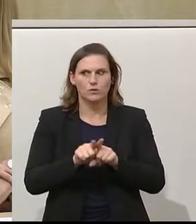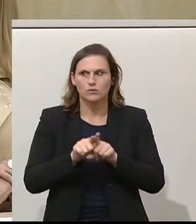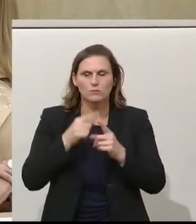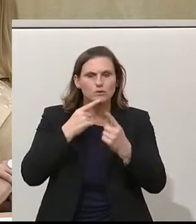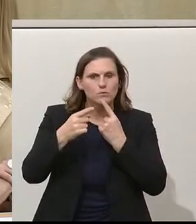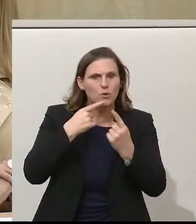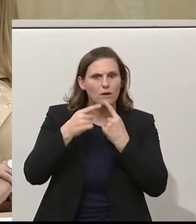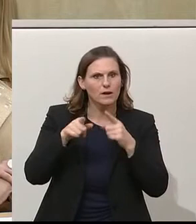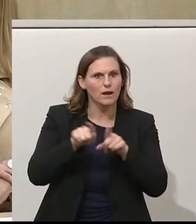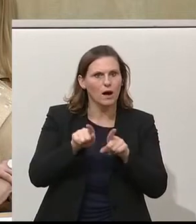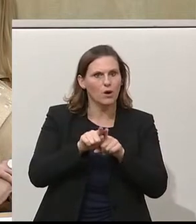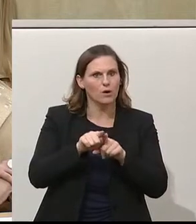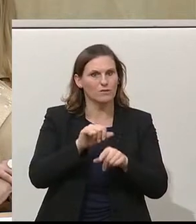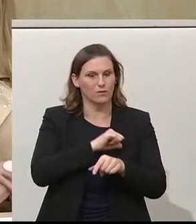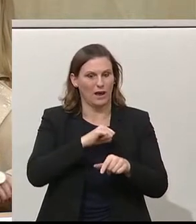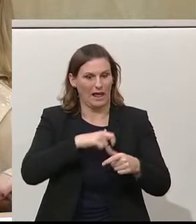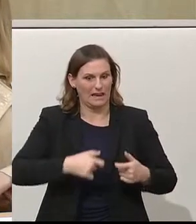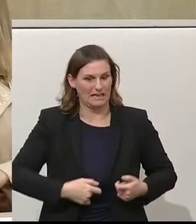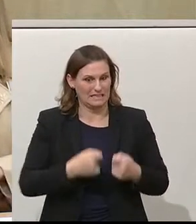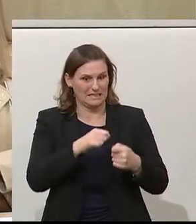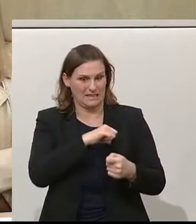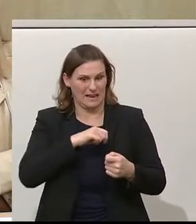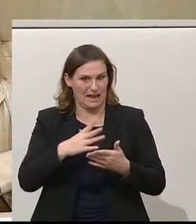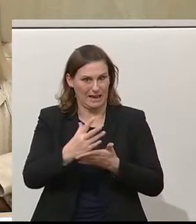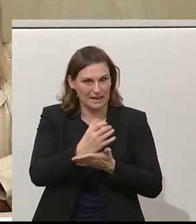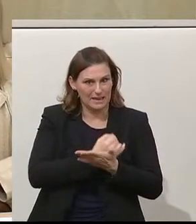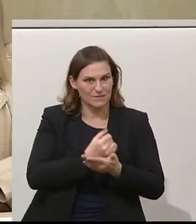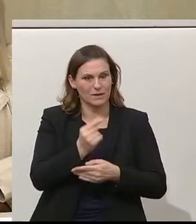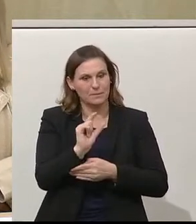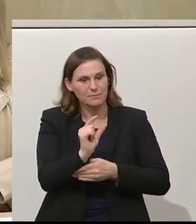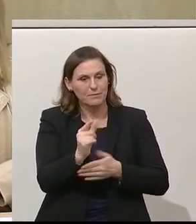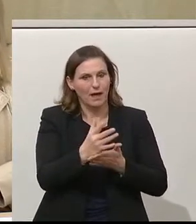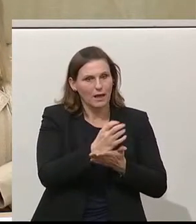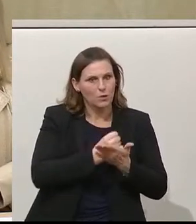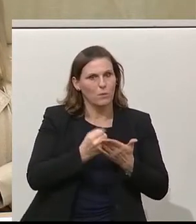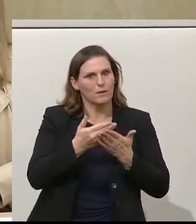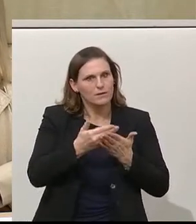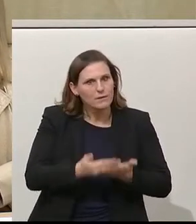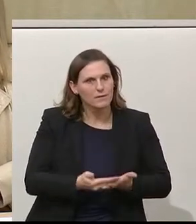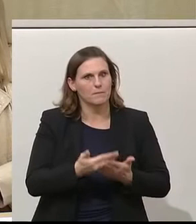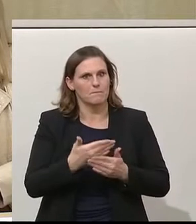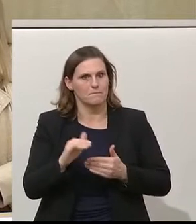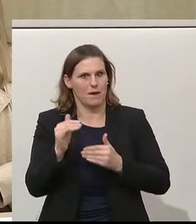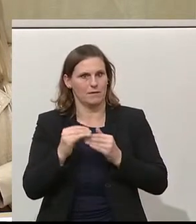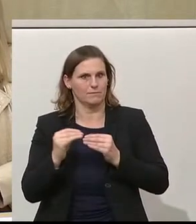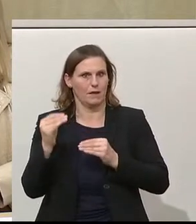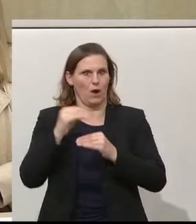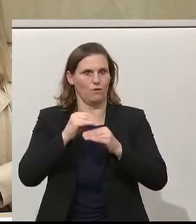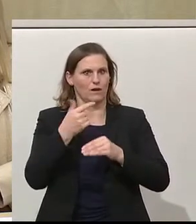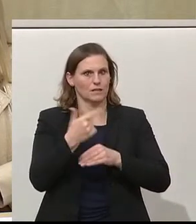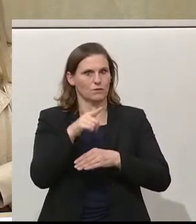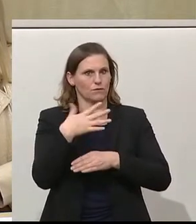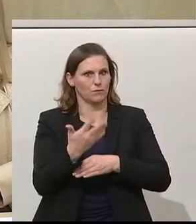ist, gerade für Alleinverdiener und Alleinerzähler mit geringen Einkommen werden wir den Kindern mehr Betrag ebenfalls erhöhen von 250